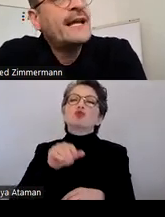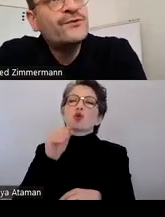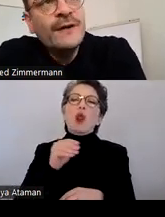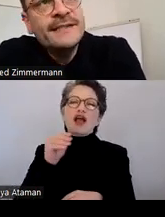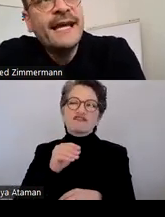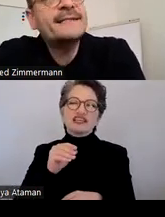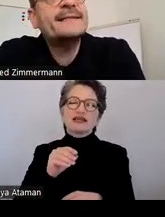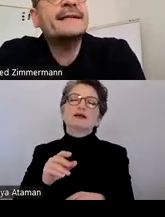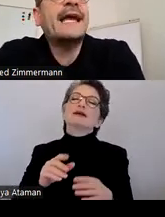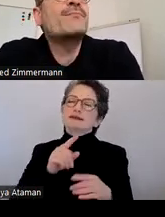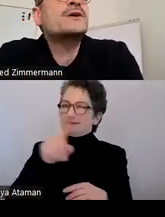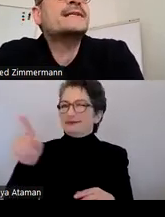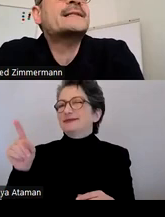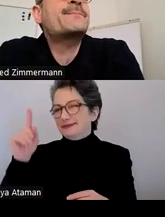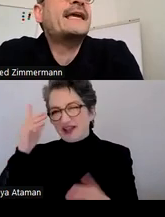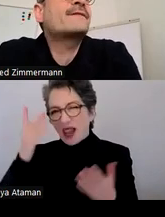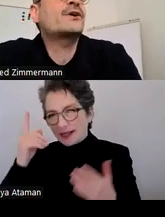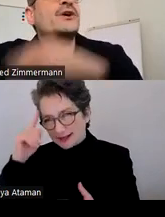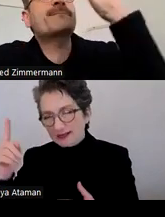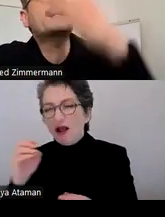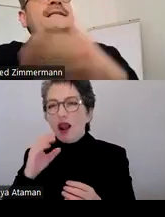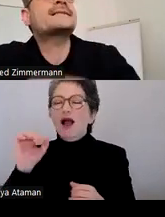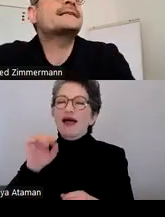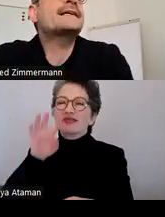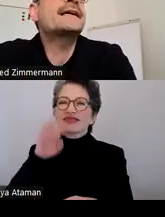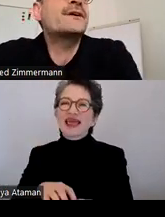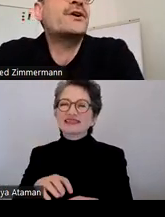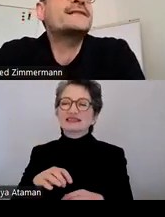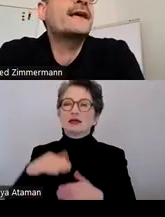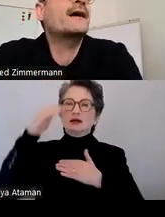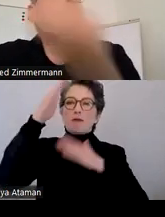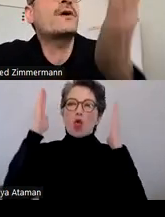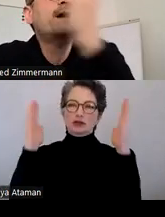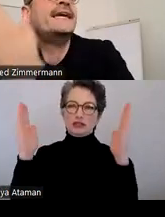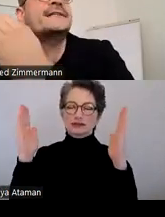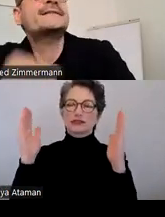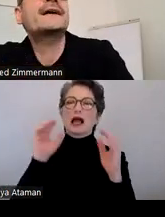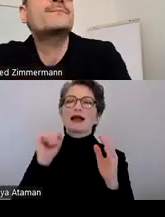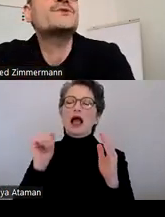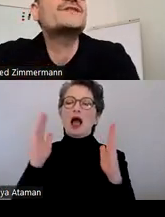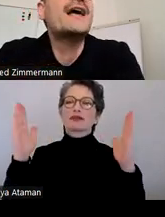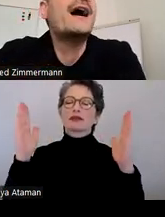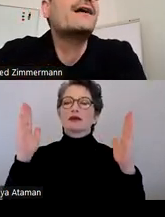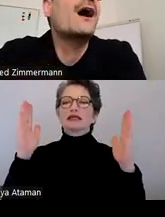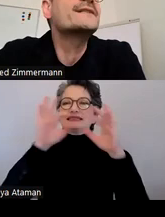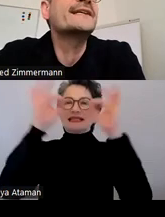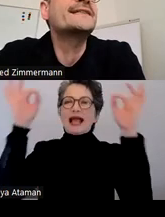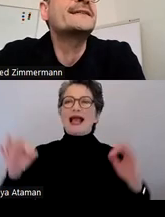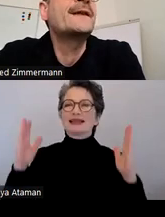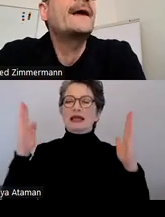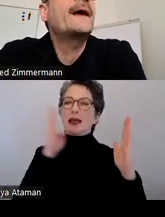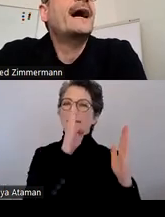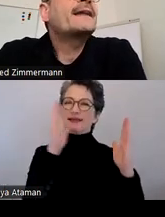können natürlich Texte in einen Blocksatz bringen, wir können sie mitten zentrieren, wir können sie auch rechts sozusagen ausrichten.